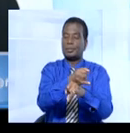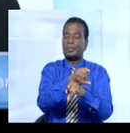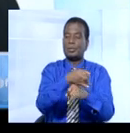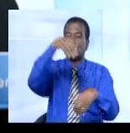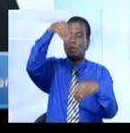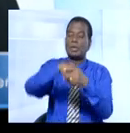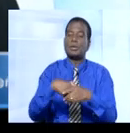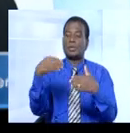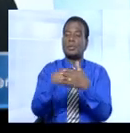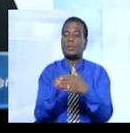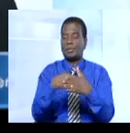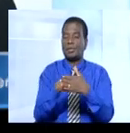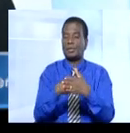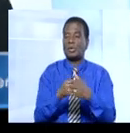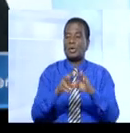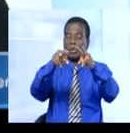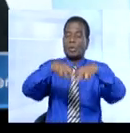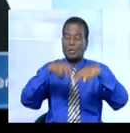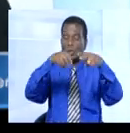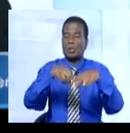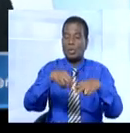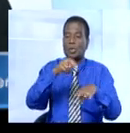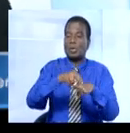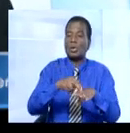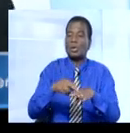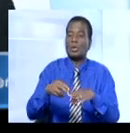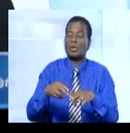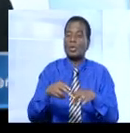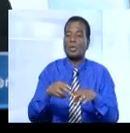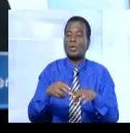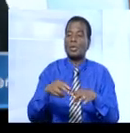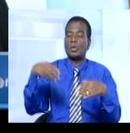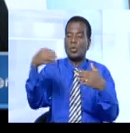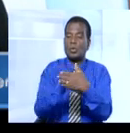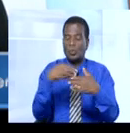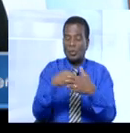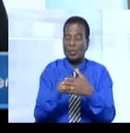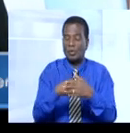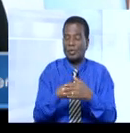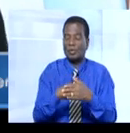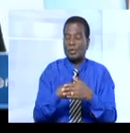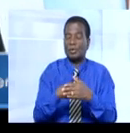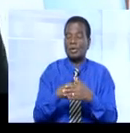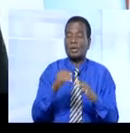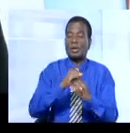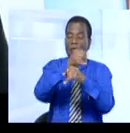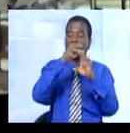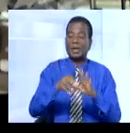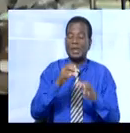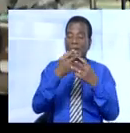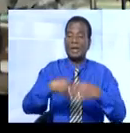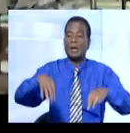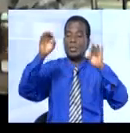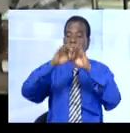dans de nouveaux facteurs de production, de faire de nouveaux investissements dans un secteur d'activité, il est important qu'on voit